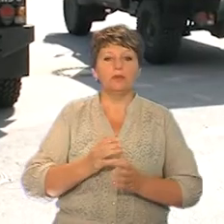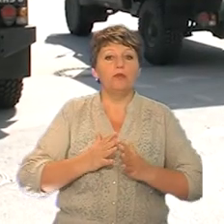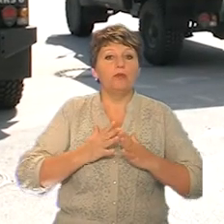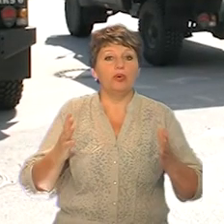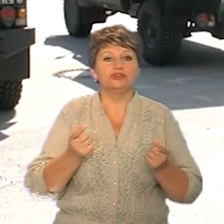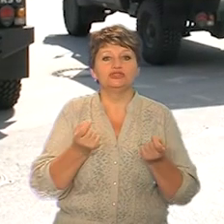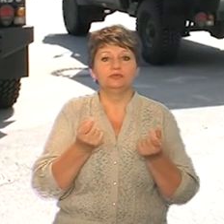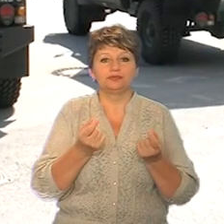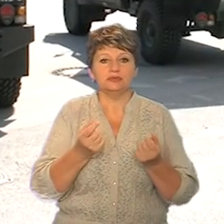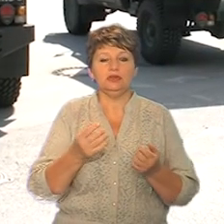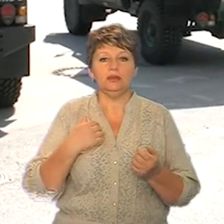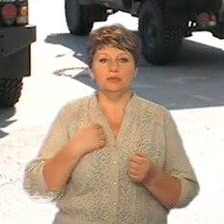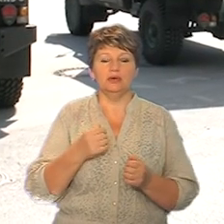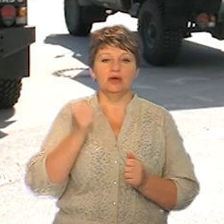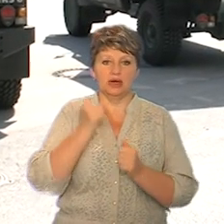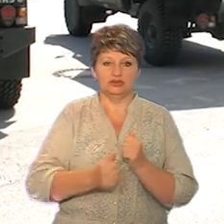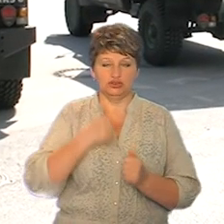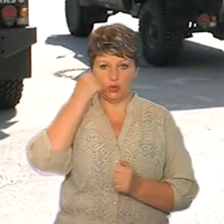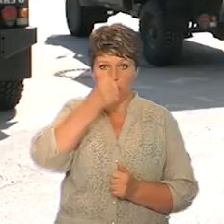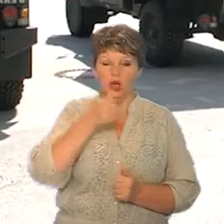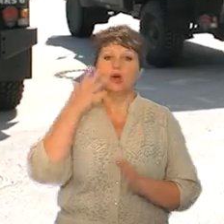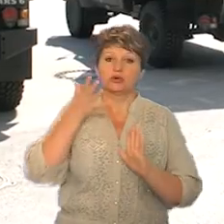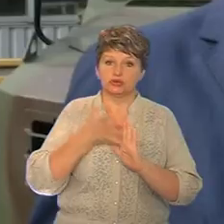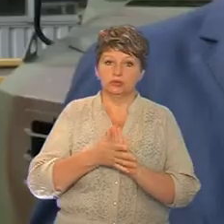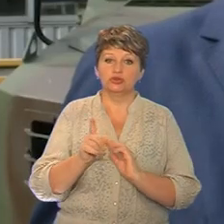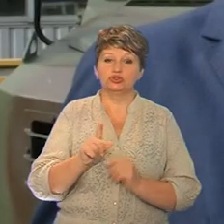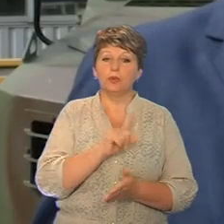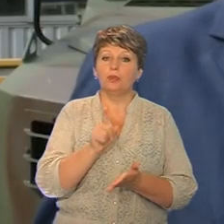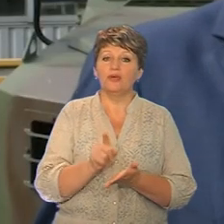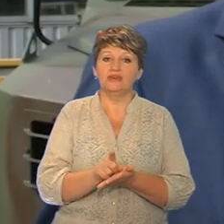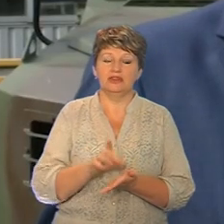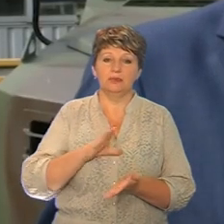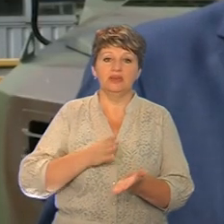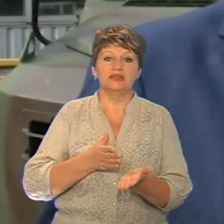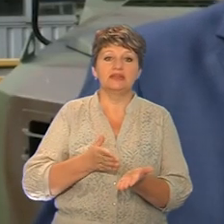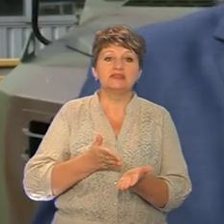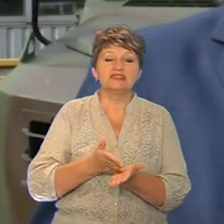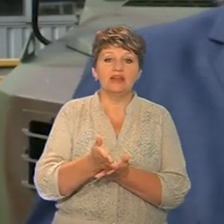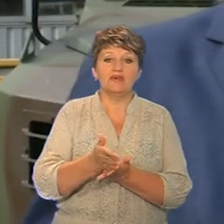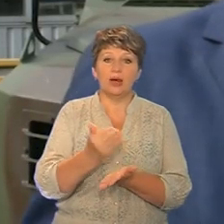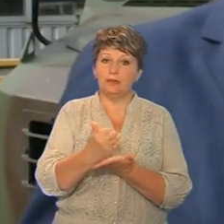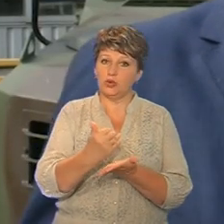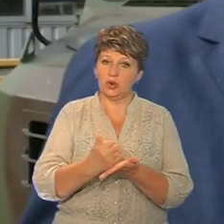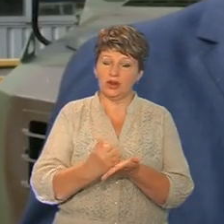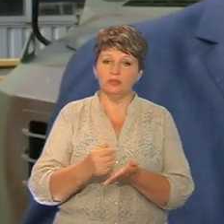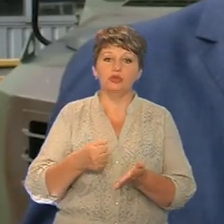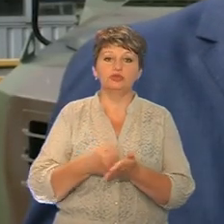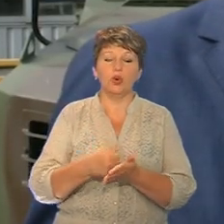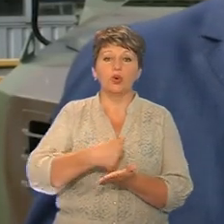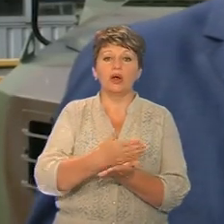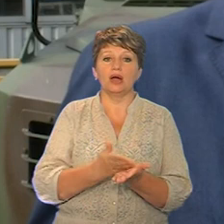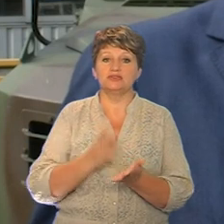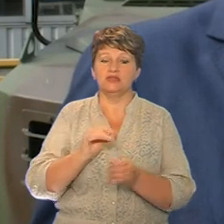більше, ніж ми зараз живемо від року до року. Ми зрозуміли, що повинна бути цільова програма щодо якості і